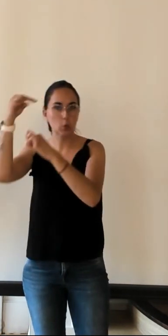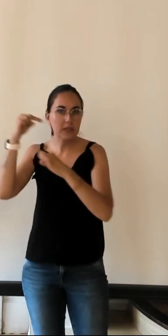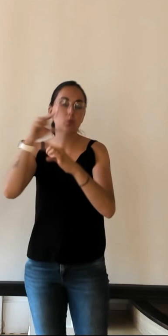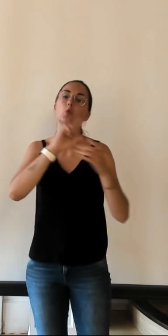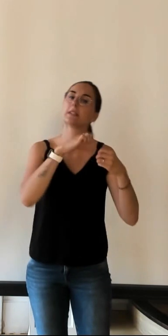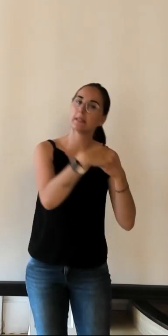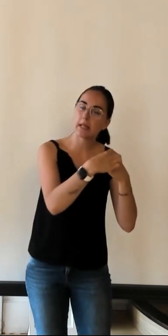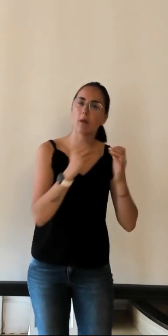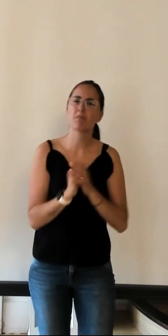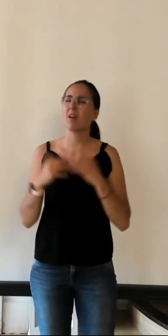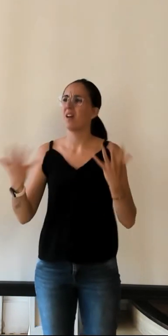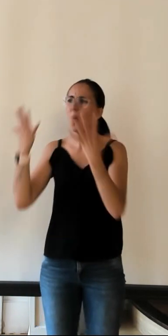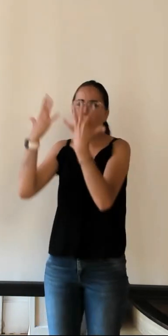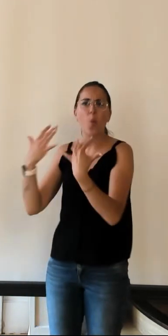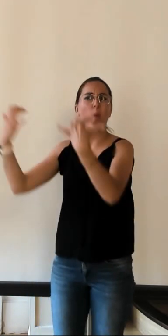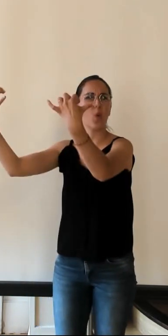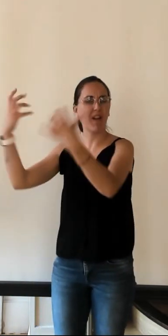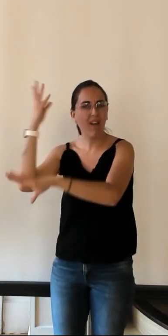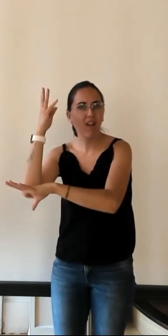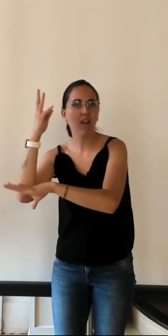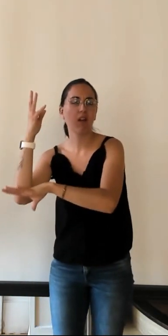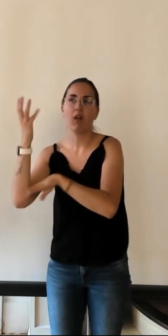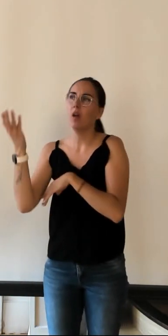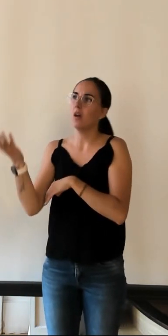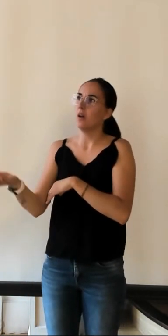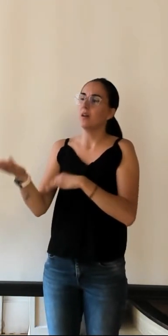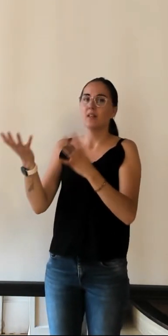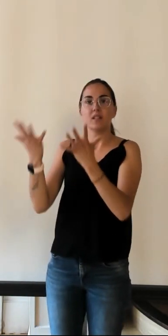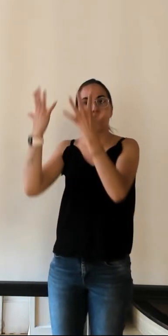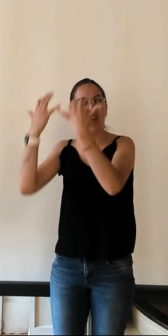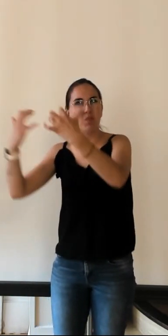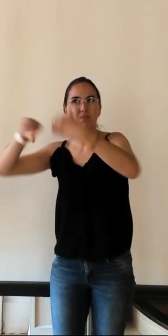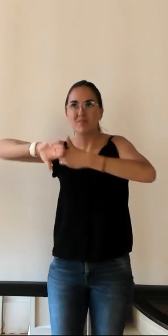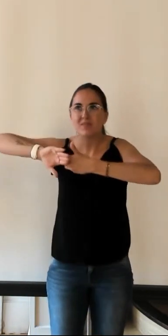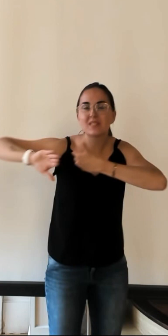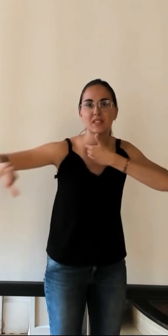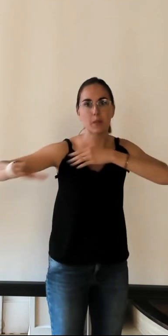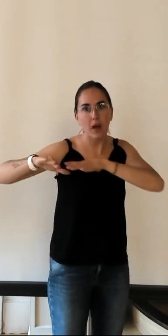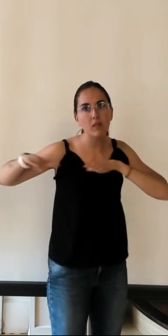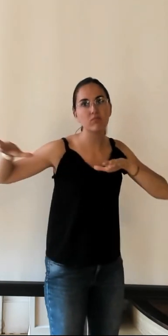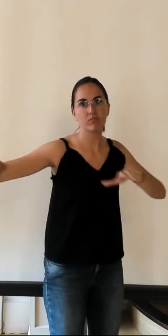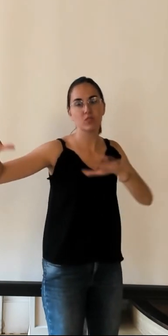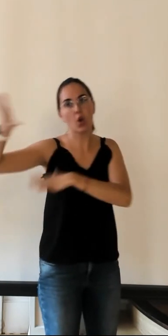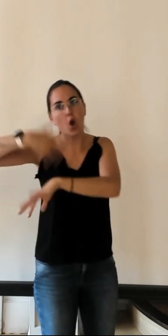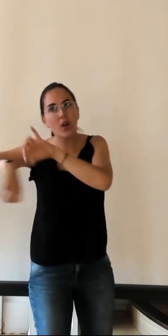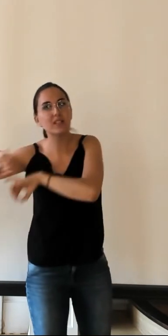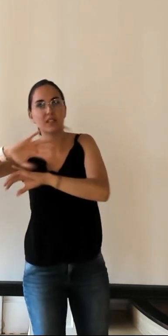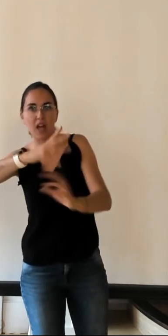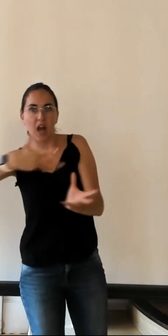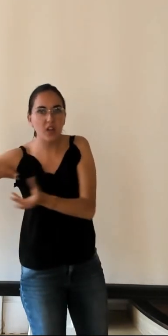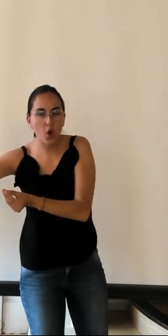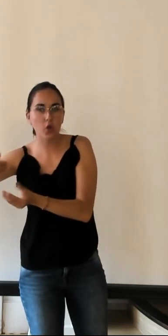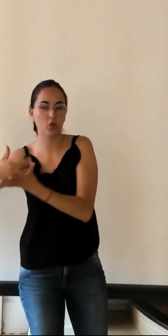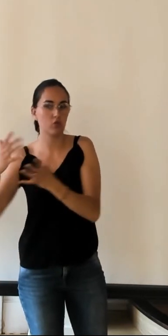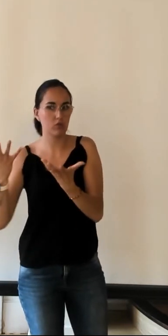les congrès oui est-ce que c'est vraiment est-ce que c'était une activité à part entière l'accueil et l'organisation des